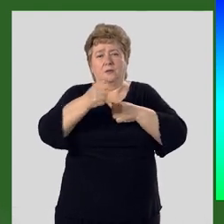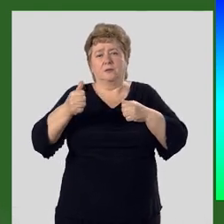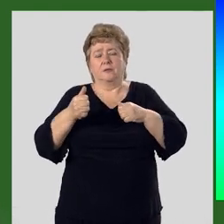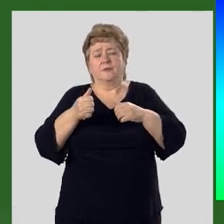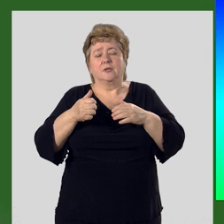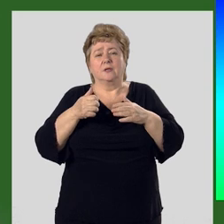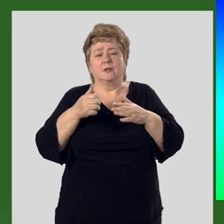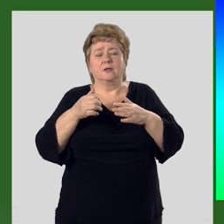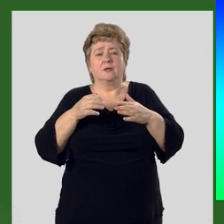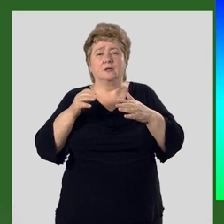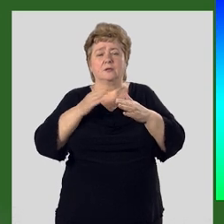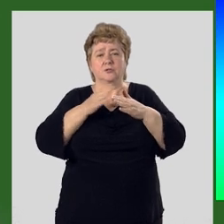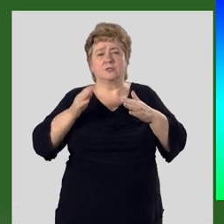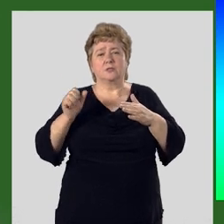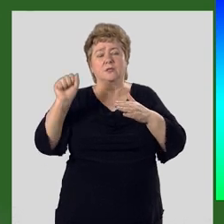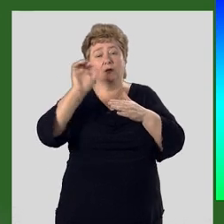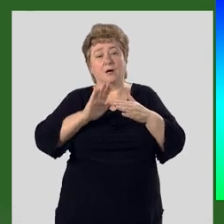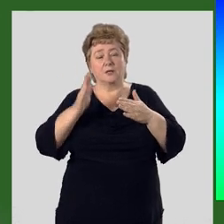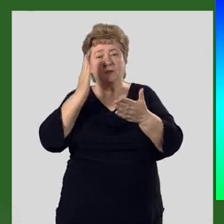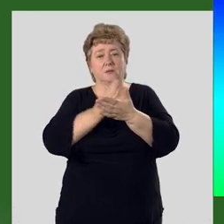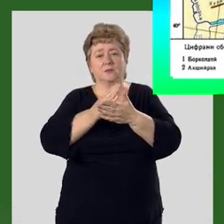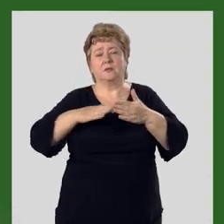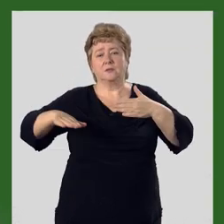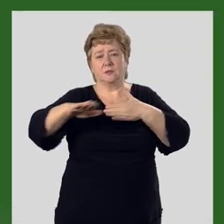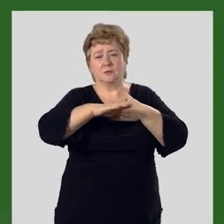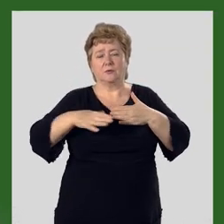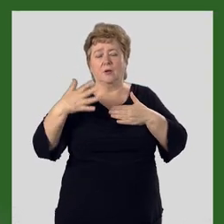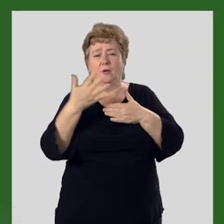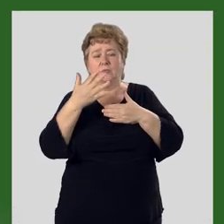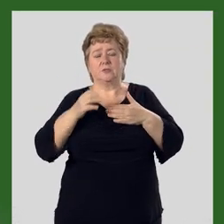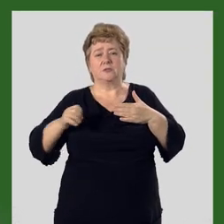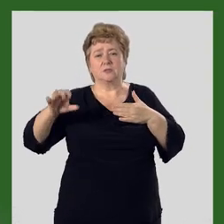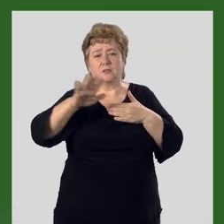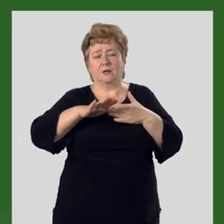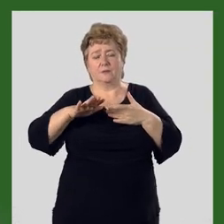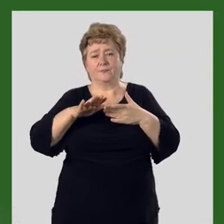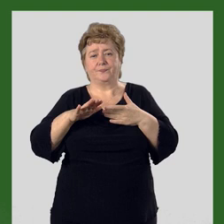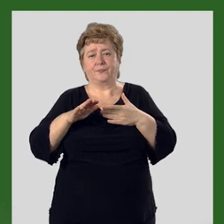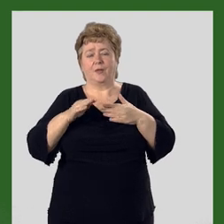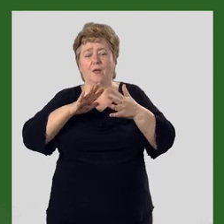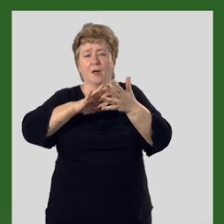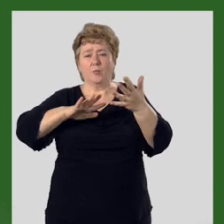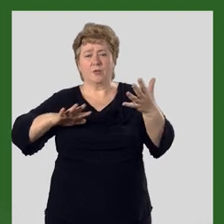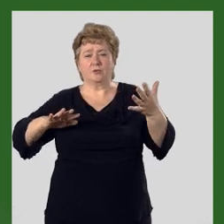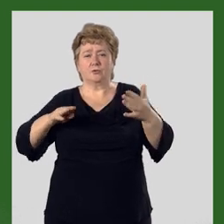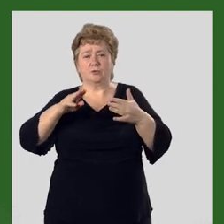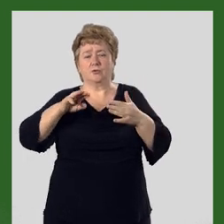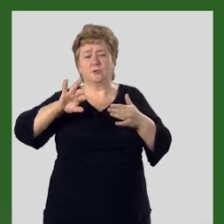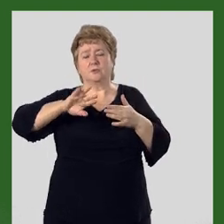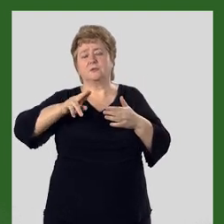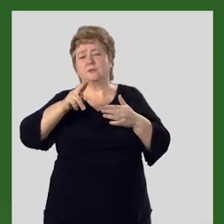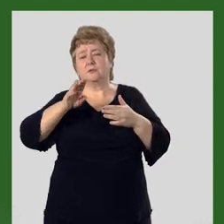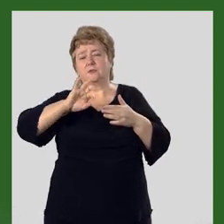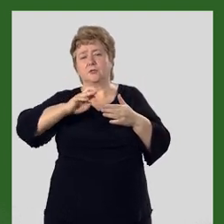систем Азии. Расположен на территории пяти стран. Протяженность Теньшаня